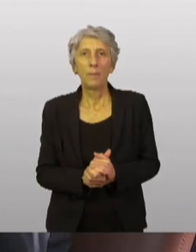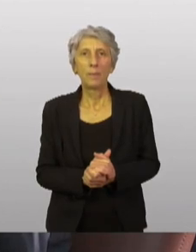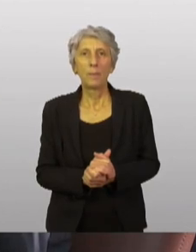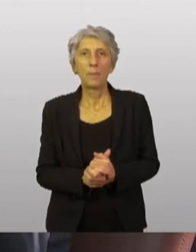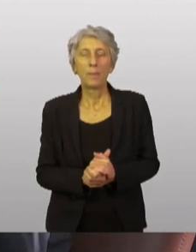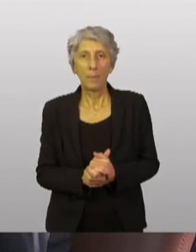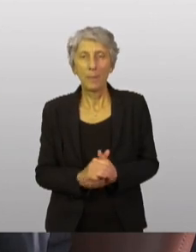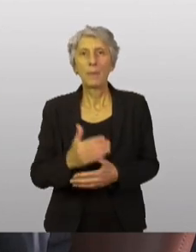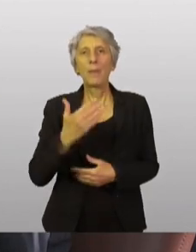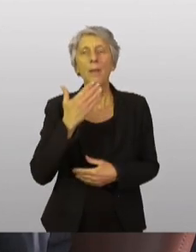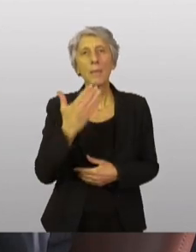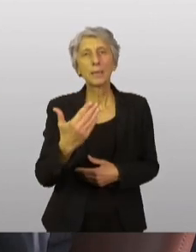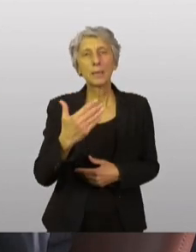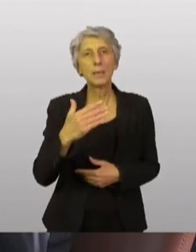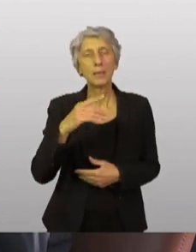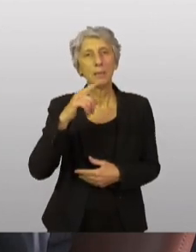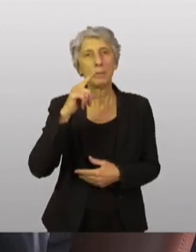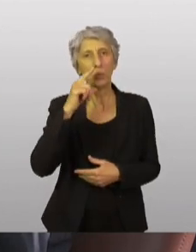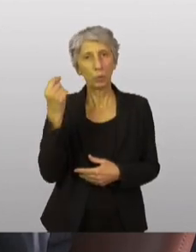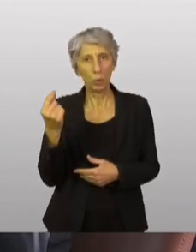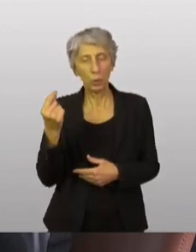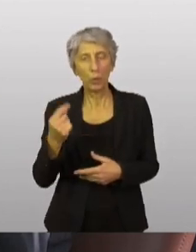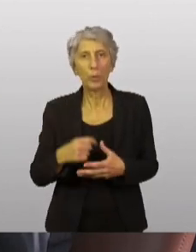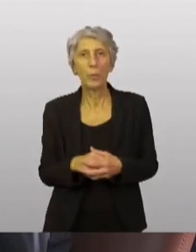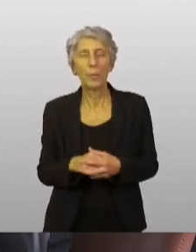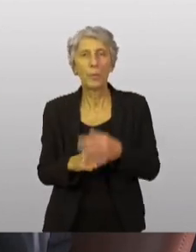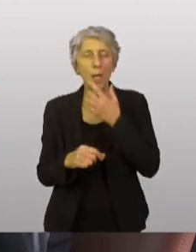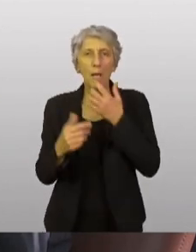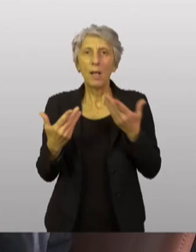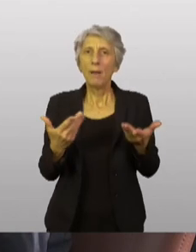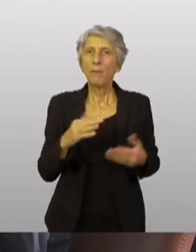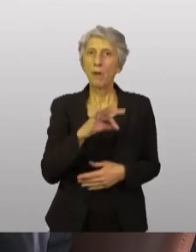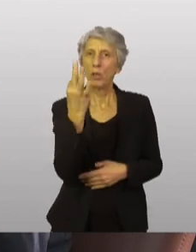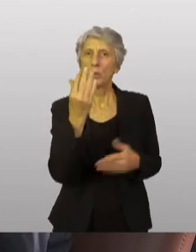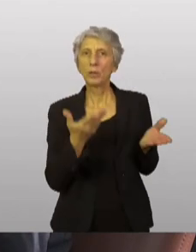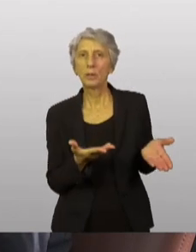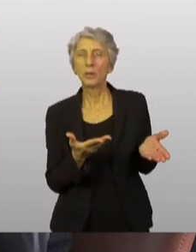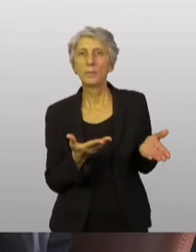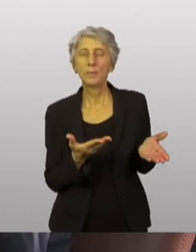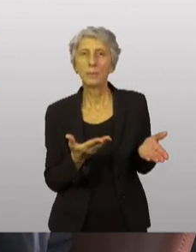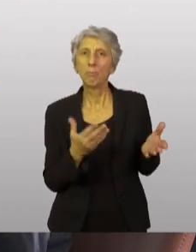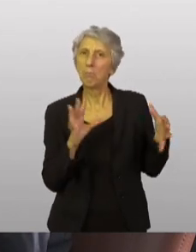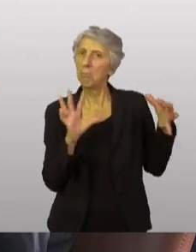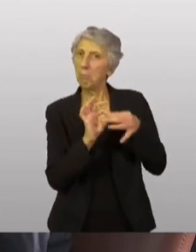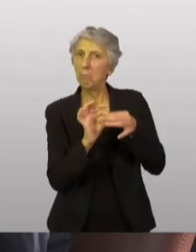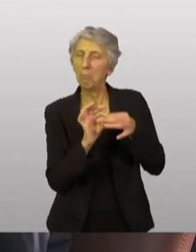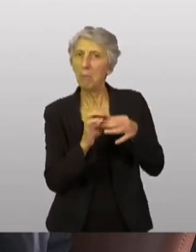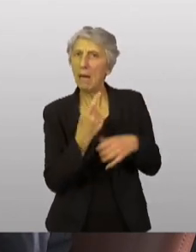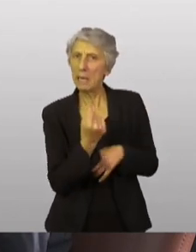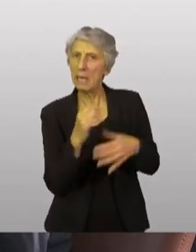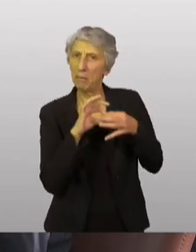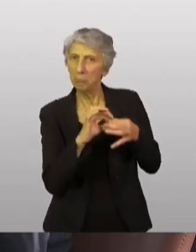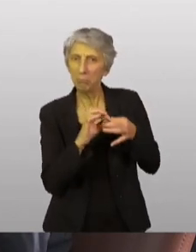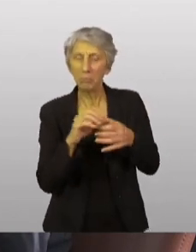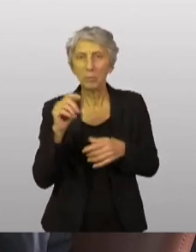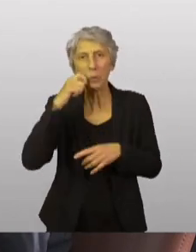Merci, M. Denis. La France est un allié de l